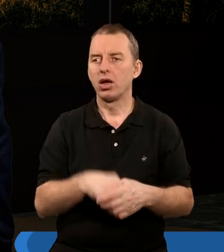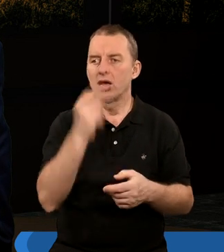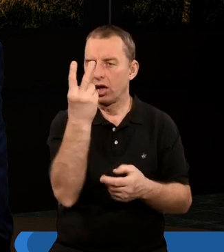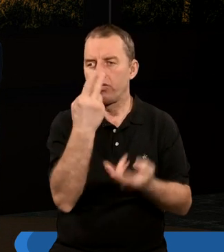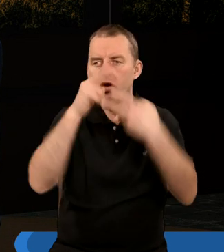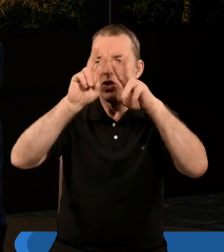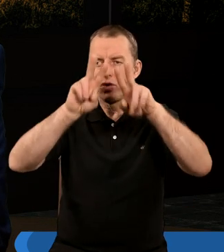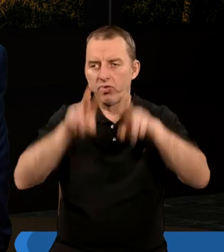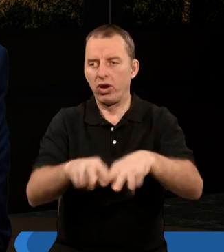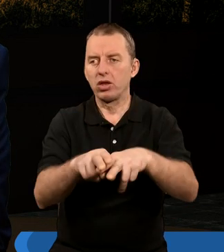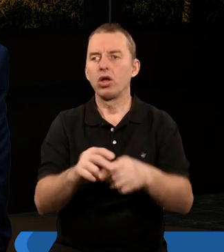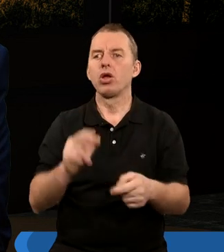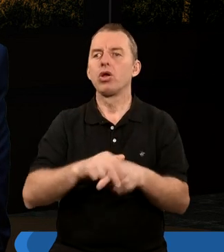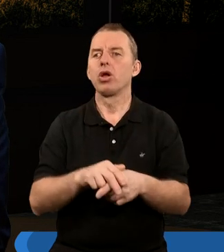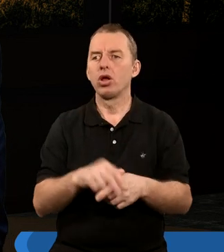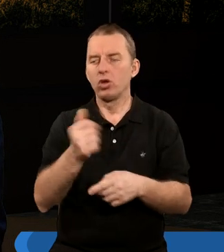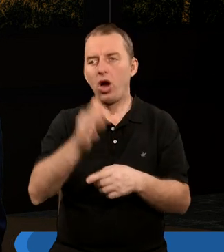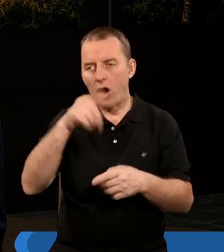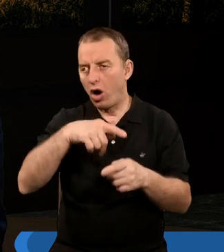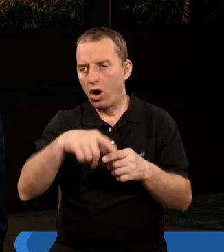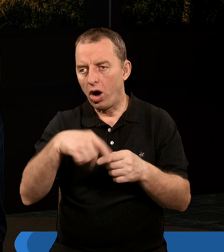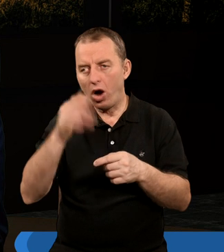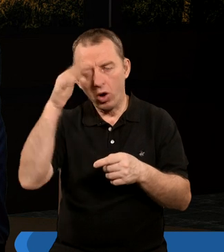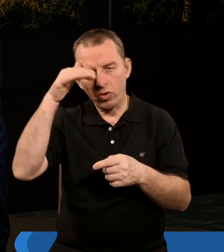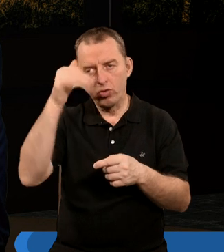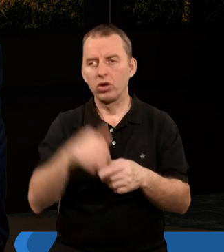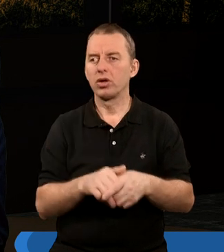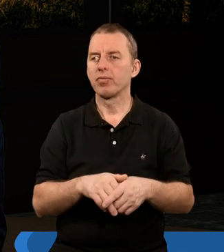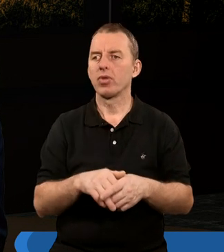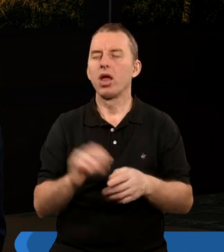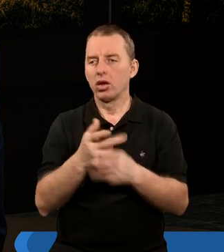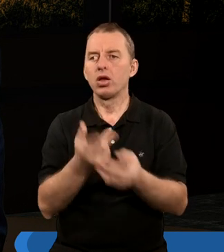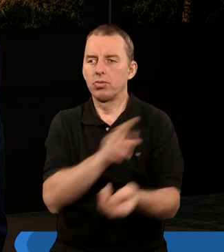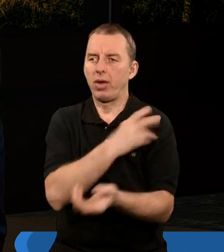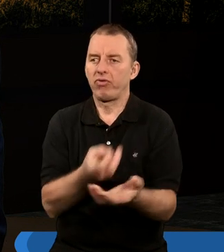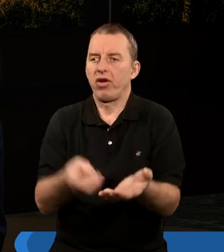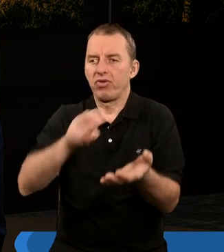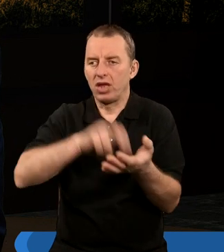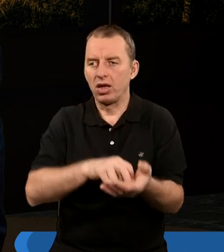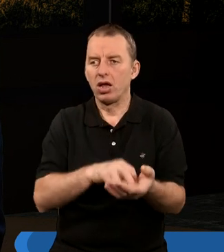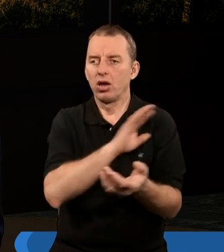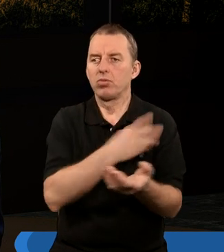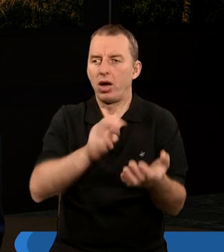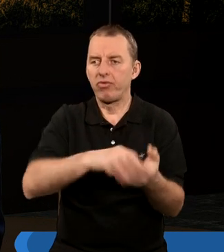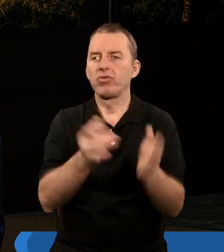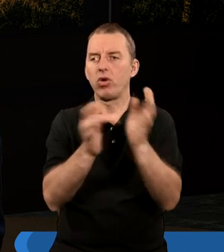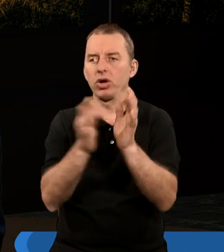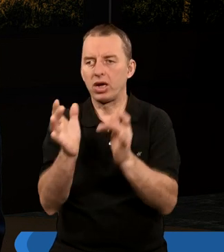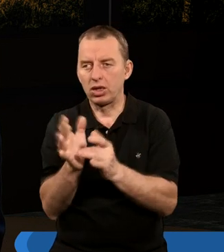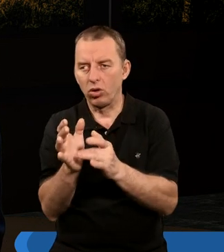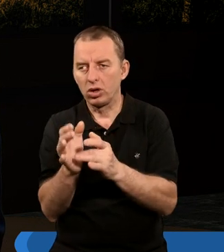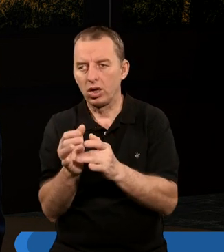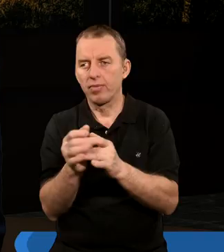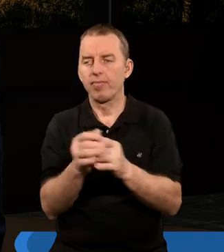dwóch świadków przywiązywania do ogonów osłów, tych dwóch świadków zmartwychwstaje. Tak jak zmartwychwstał Chrystus.